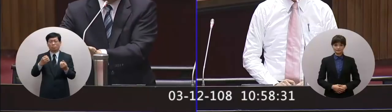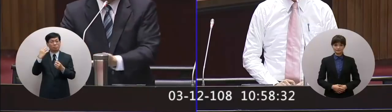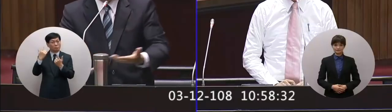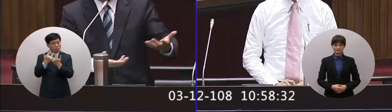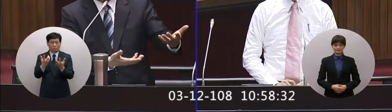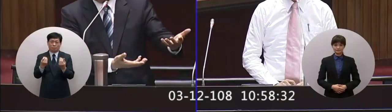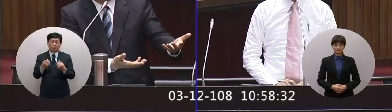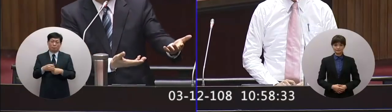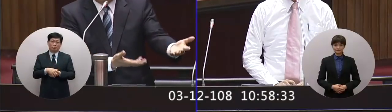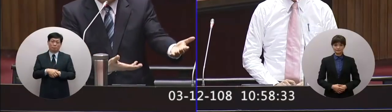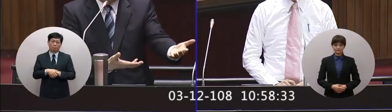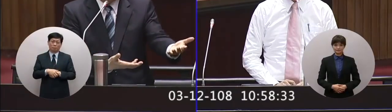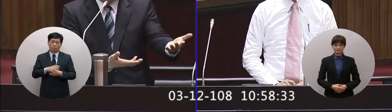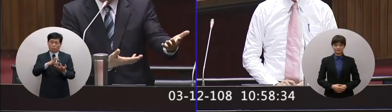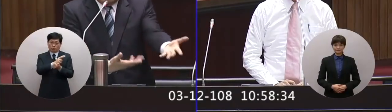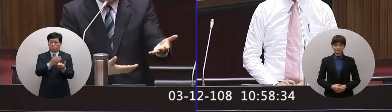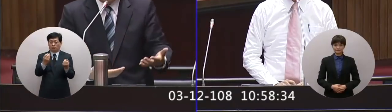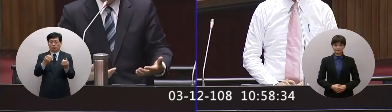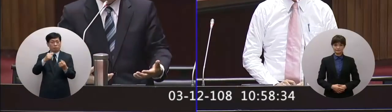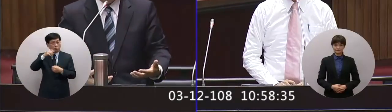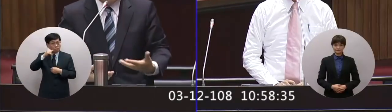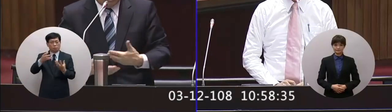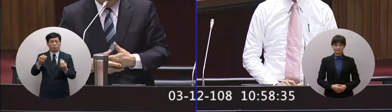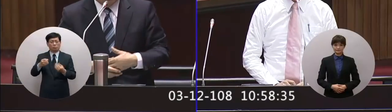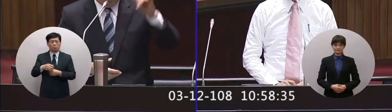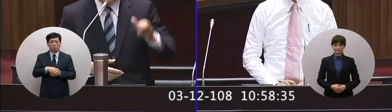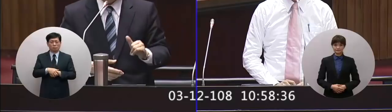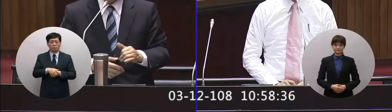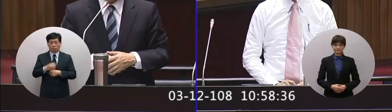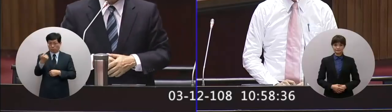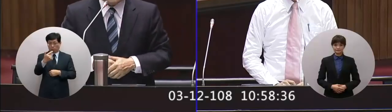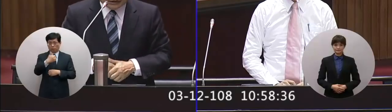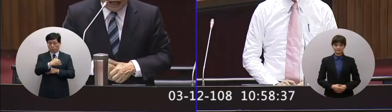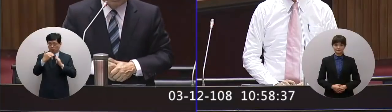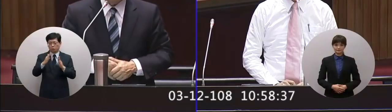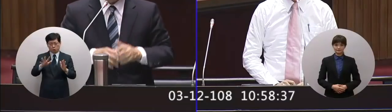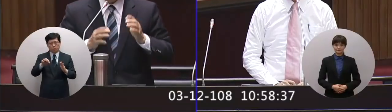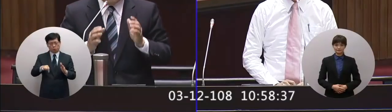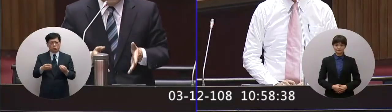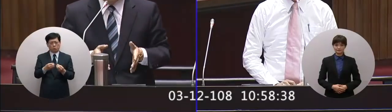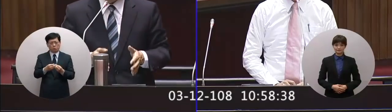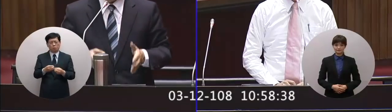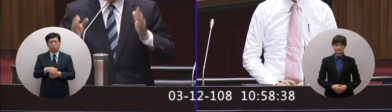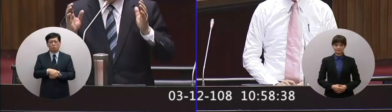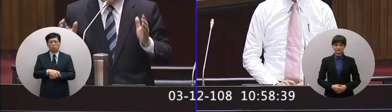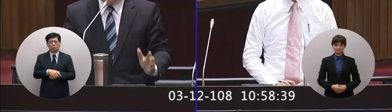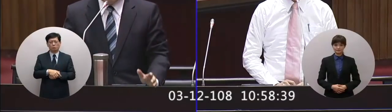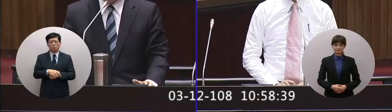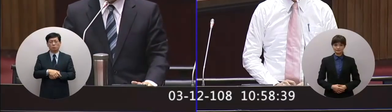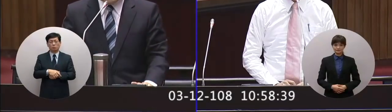新北或者雲林苗栗六個縣市有這個現象所以